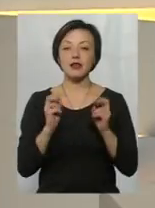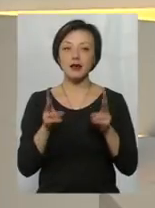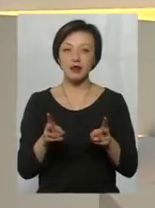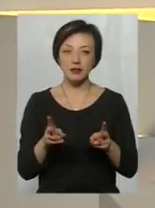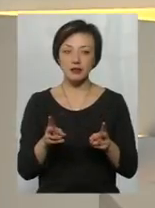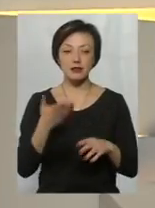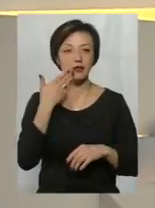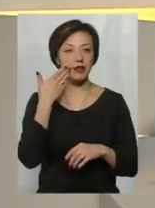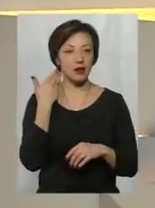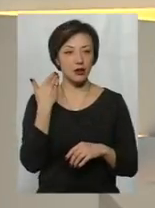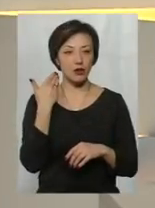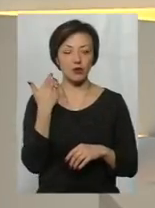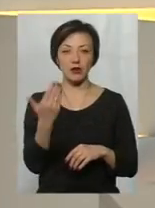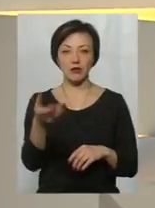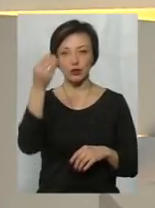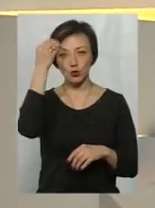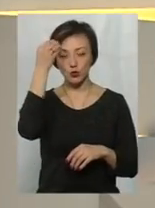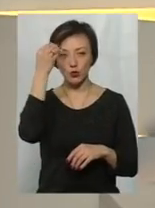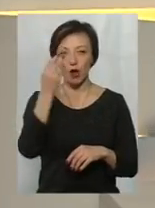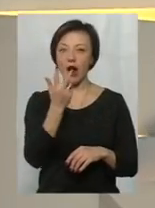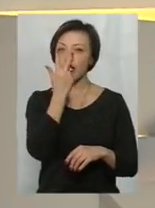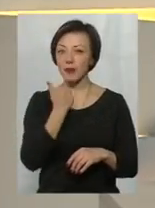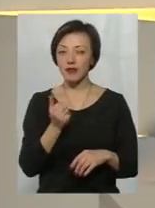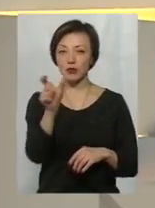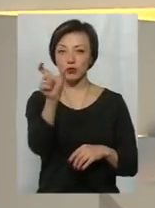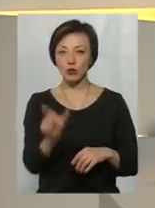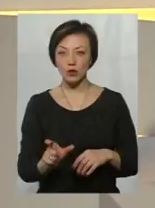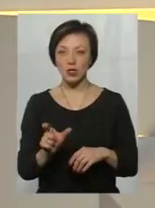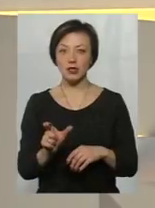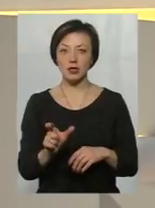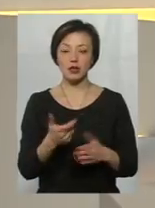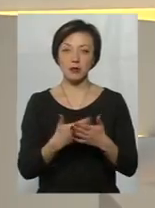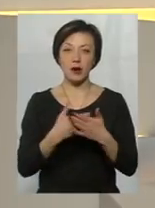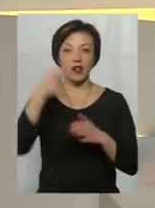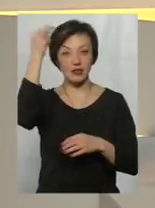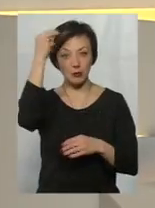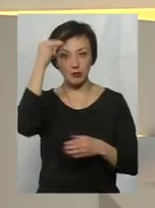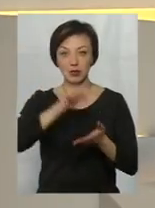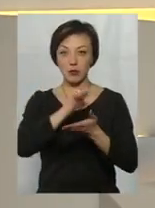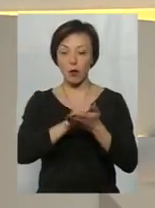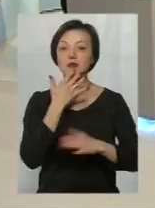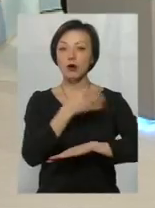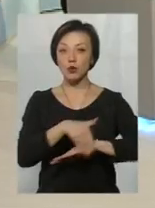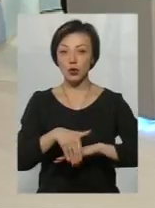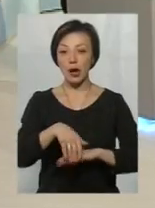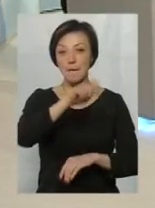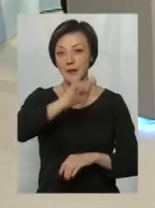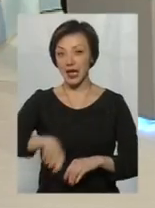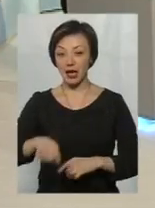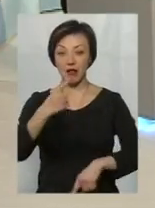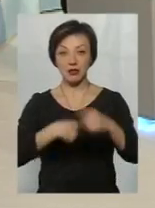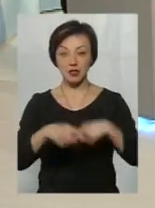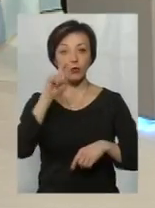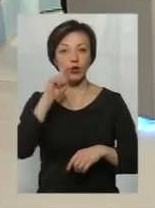Наскільки легко, на вашу думку, адаптуватись людині, вивчилась вона, отримала диплом навіть за кордоном. Приїхала вона на